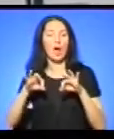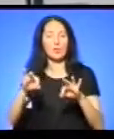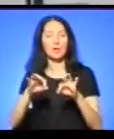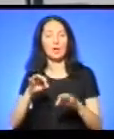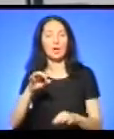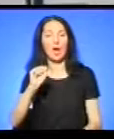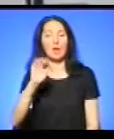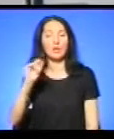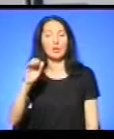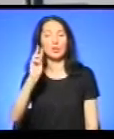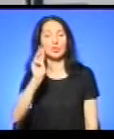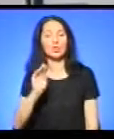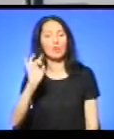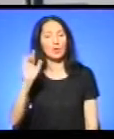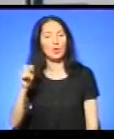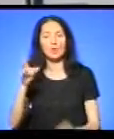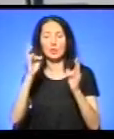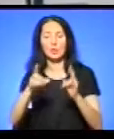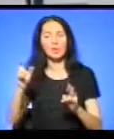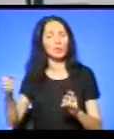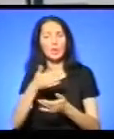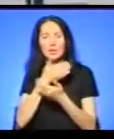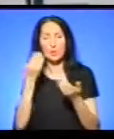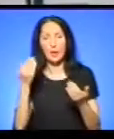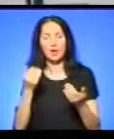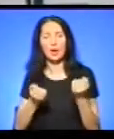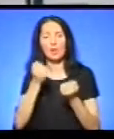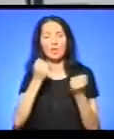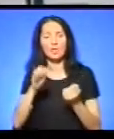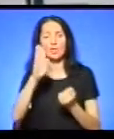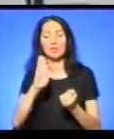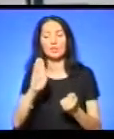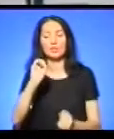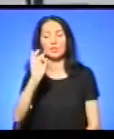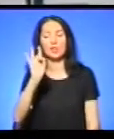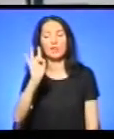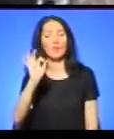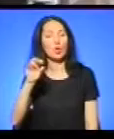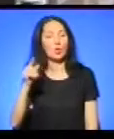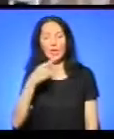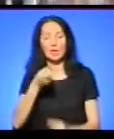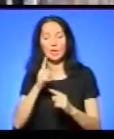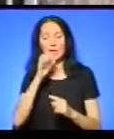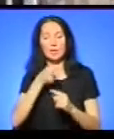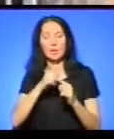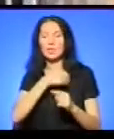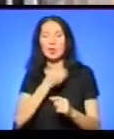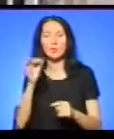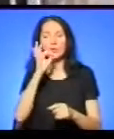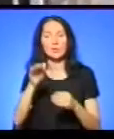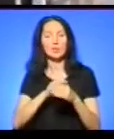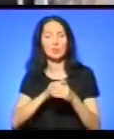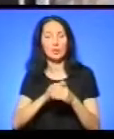немає. Водій автомобіля «Шевроле» Сергій, який не хотів називати свого прізвища, прокоментував аварію. Я їхав,